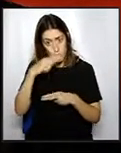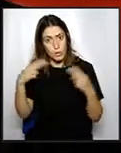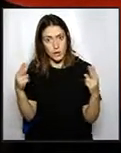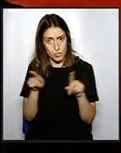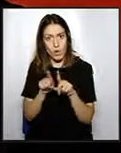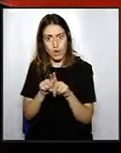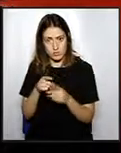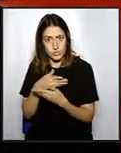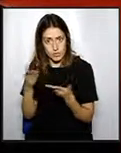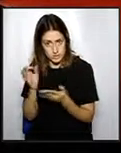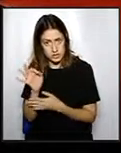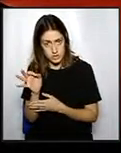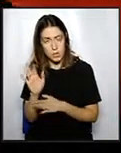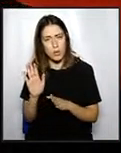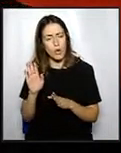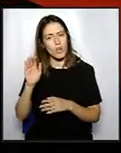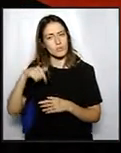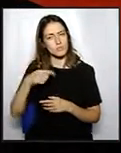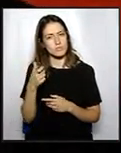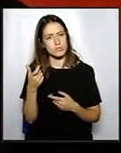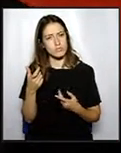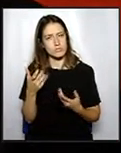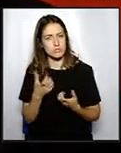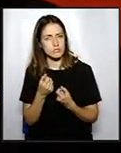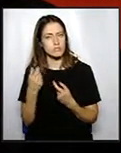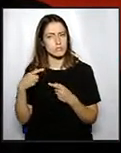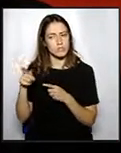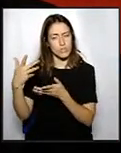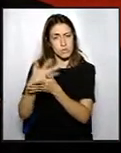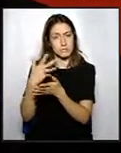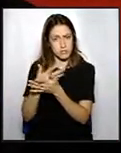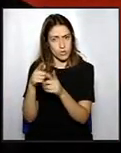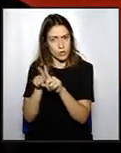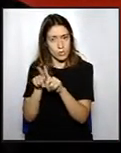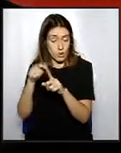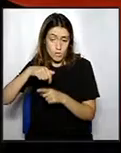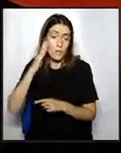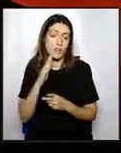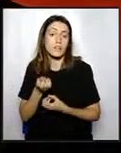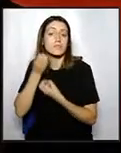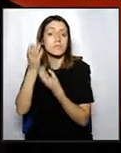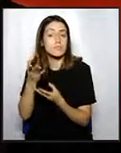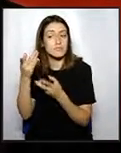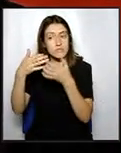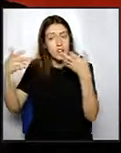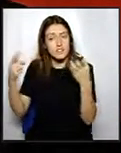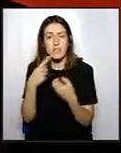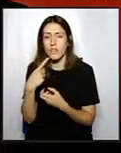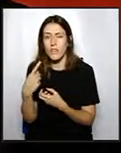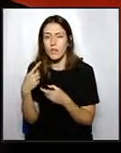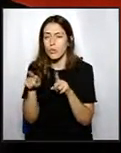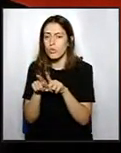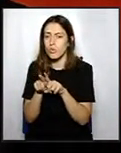però sí que ens ha sobtat i aquí ja ha sortit i s'ha comentat, vostè, però, per això he tingut temps d'apuntar-m ara abans d'entrar aquí al ple, vostè parla que ningú,